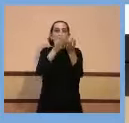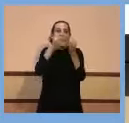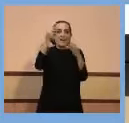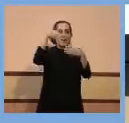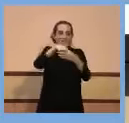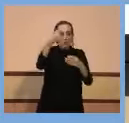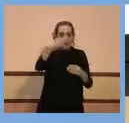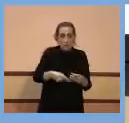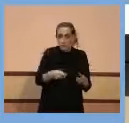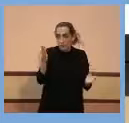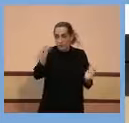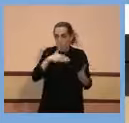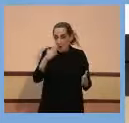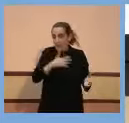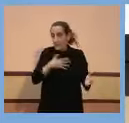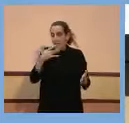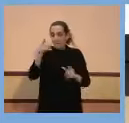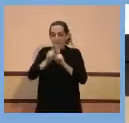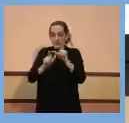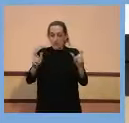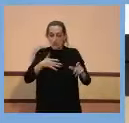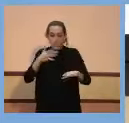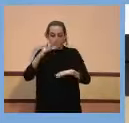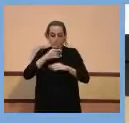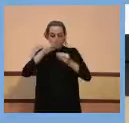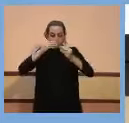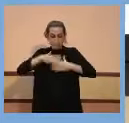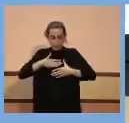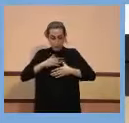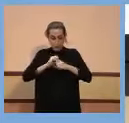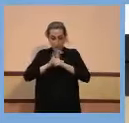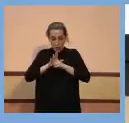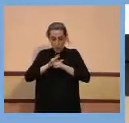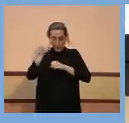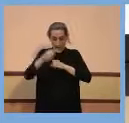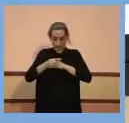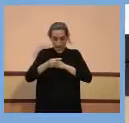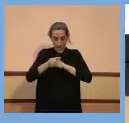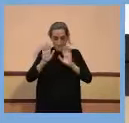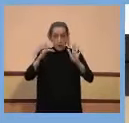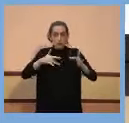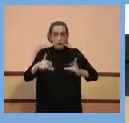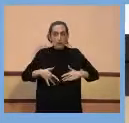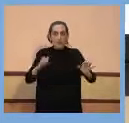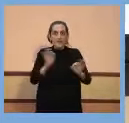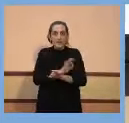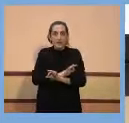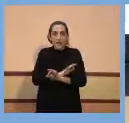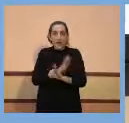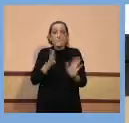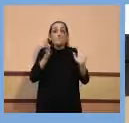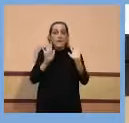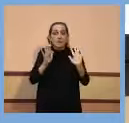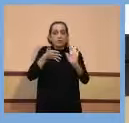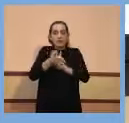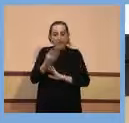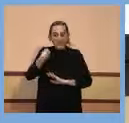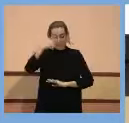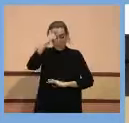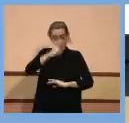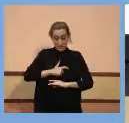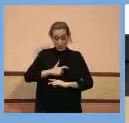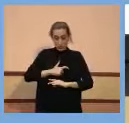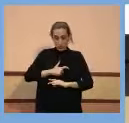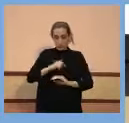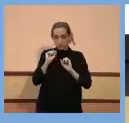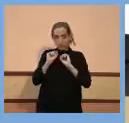malaltia de manera simptomàtica, que realment hagi desenvolupat anticossos, però que no ho sap, perquè, com he